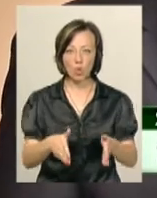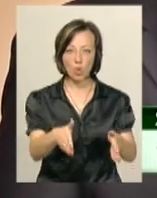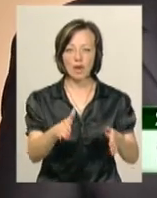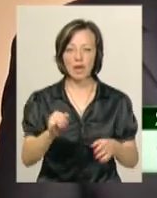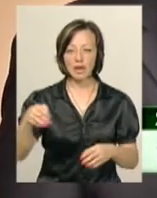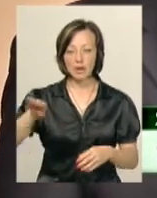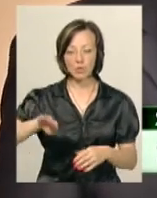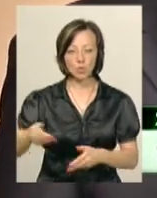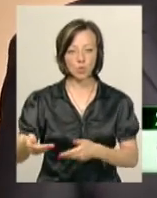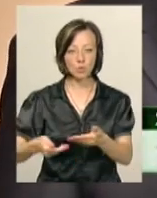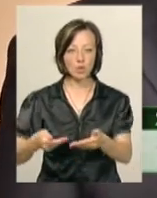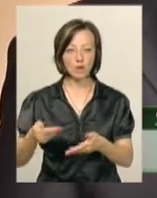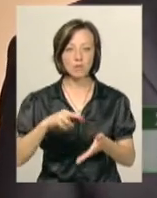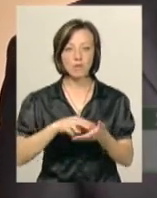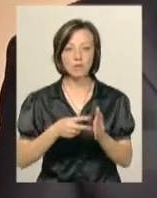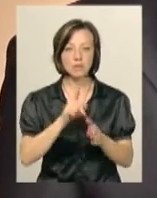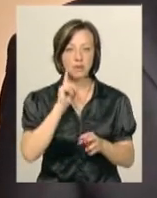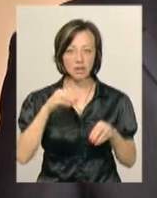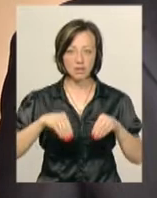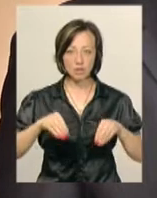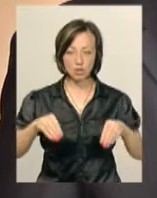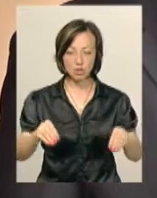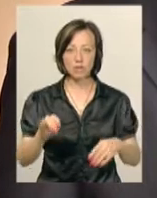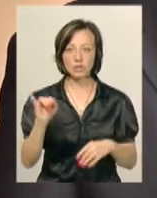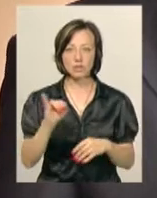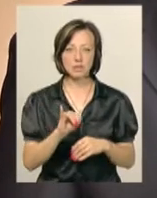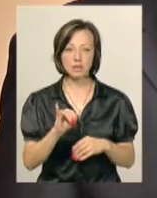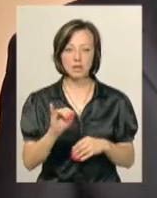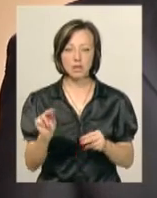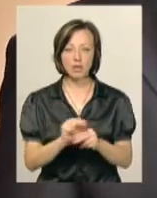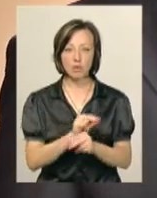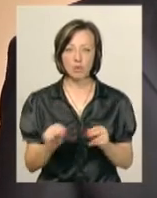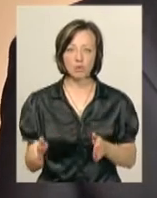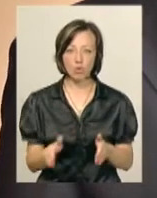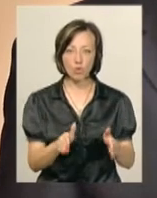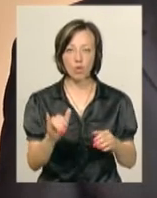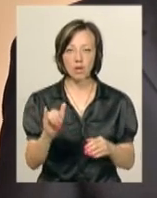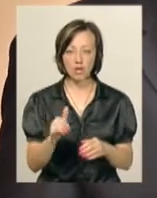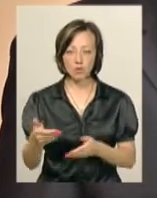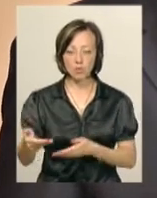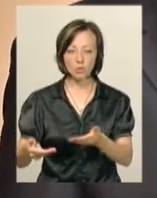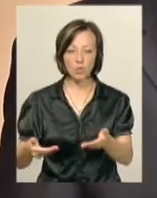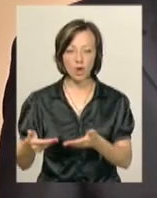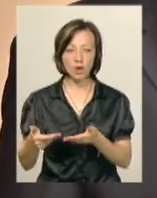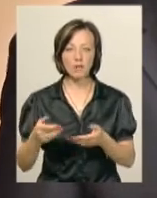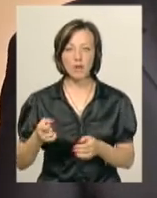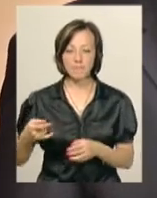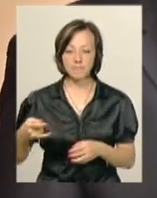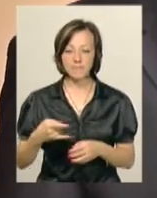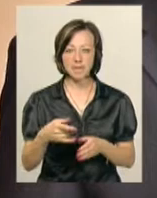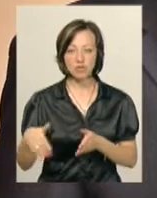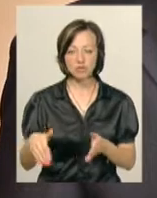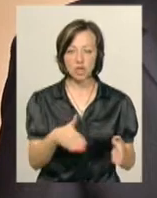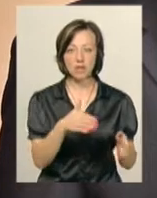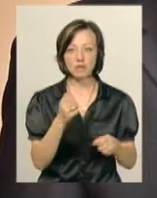Це і буде планування зелених насаджень, і ремонт дороги, тротуарів, і під'їзні шляхи. І